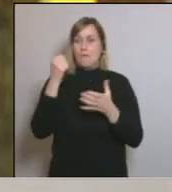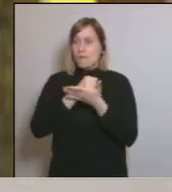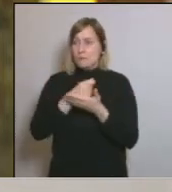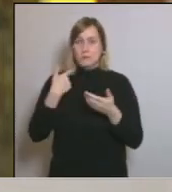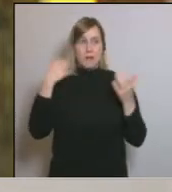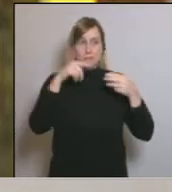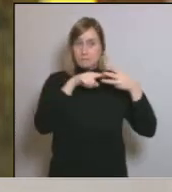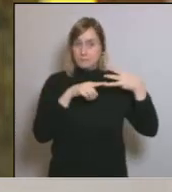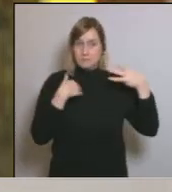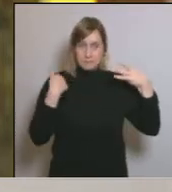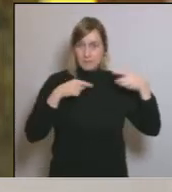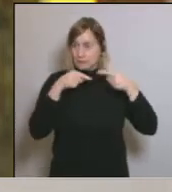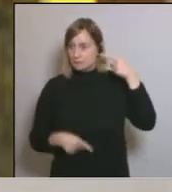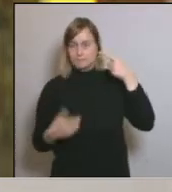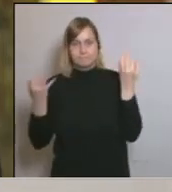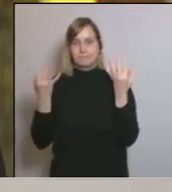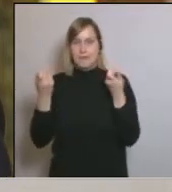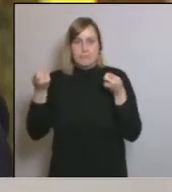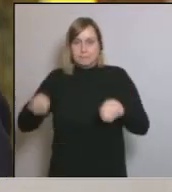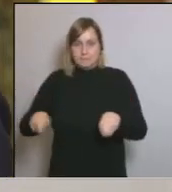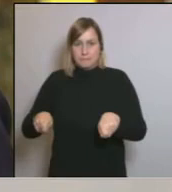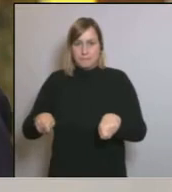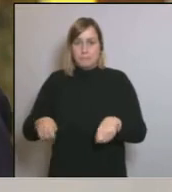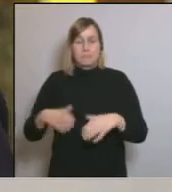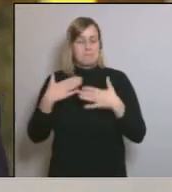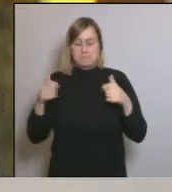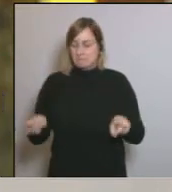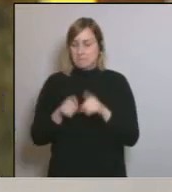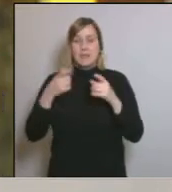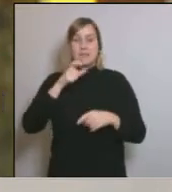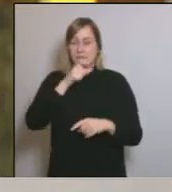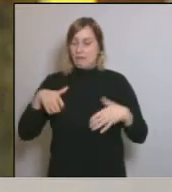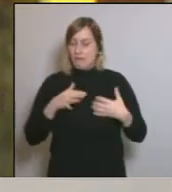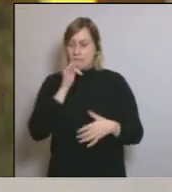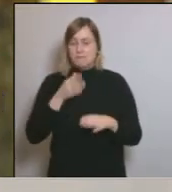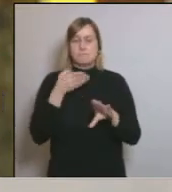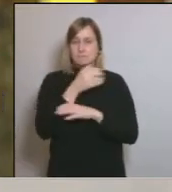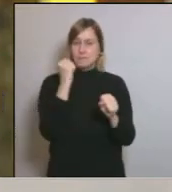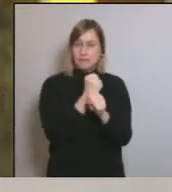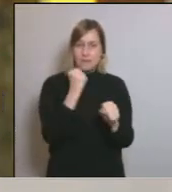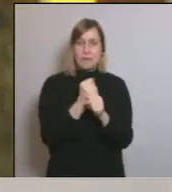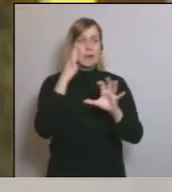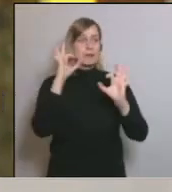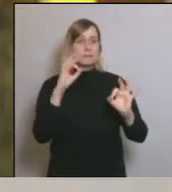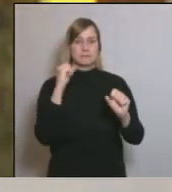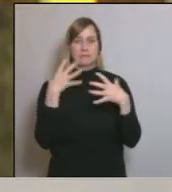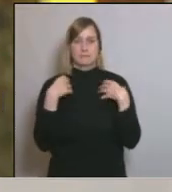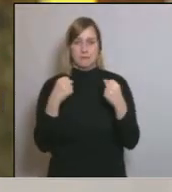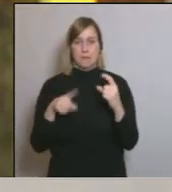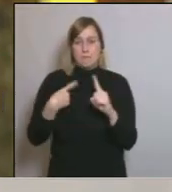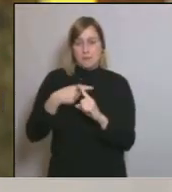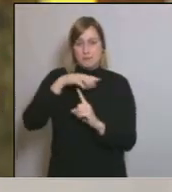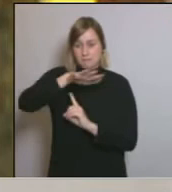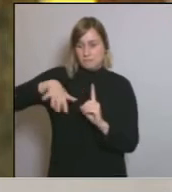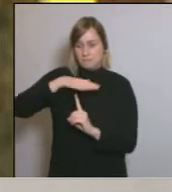Sense això, la gent encara ha d'anar a treballar i s'exposa al contagi i a un risc per la seva salut i la de les persones del seu